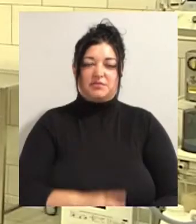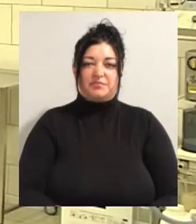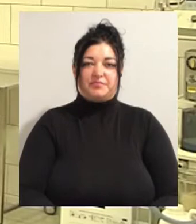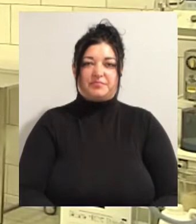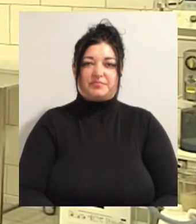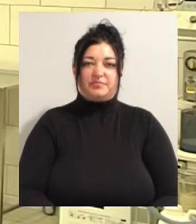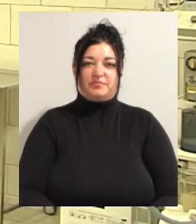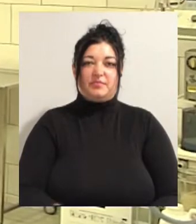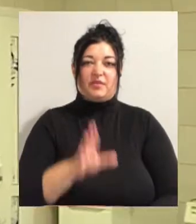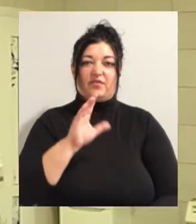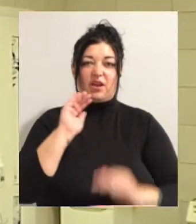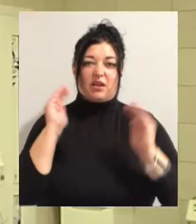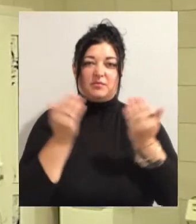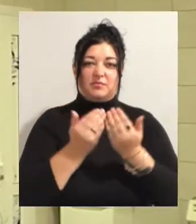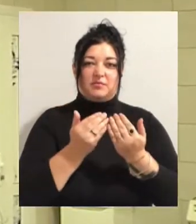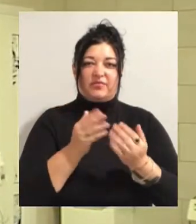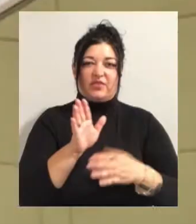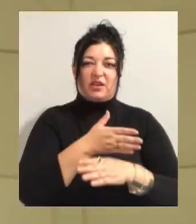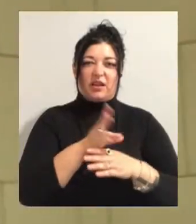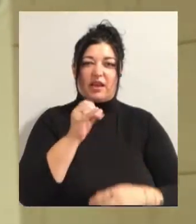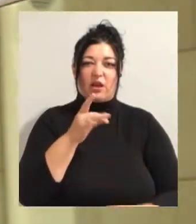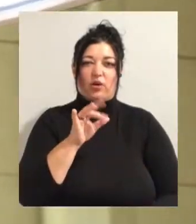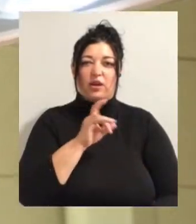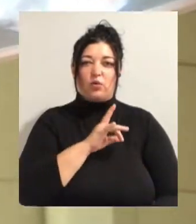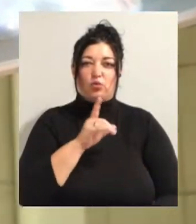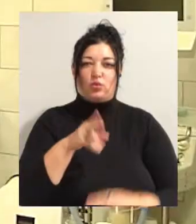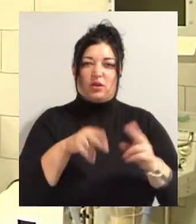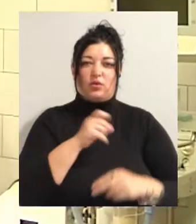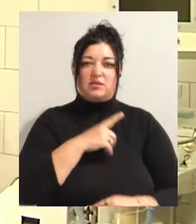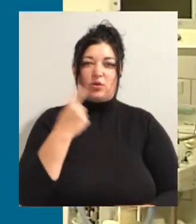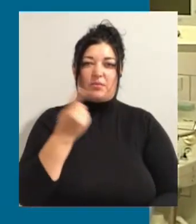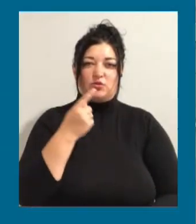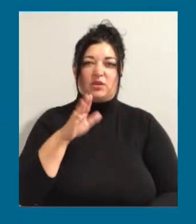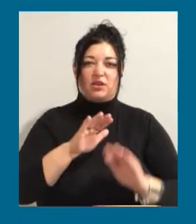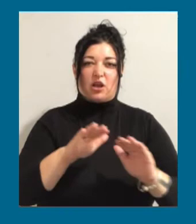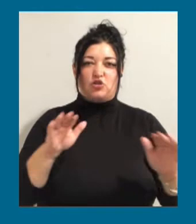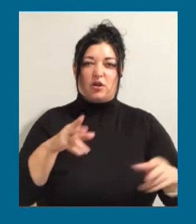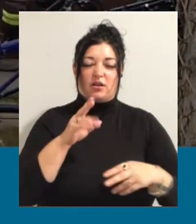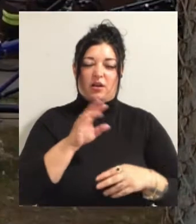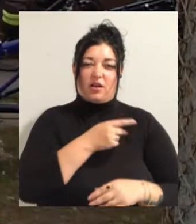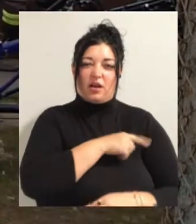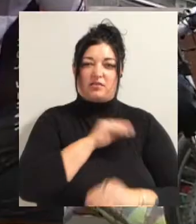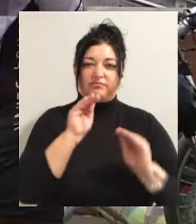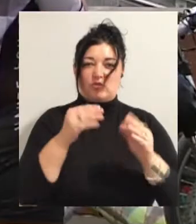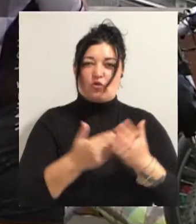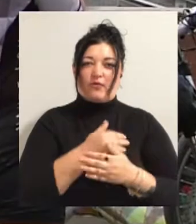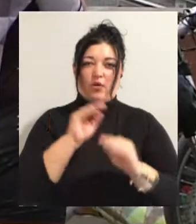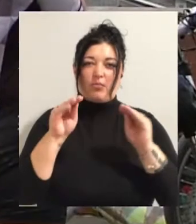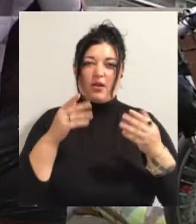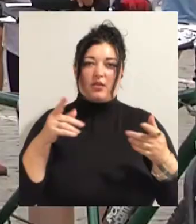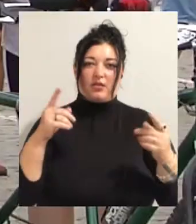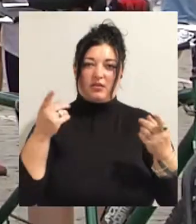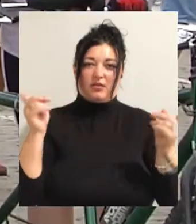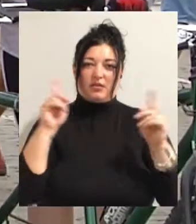реанімаційному відділенні нейрохірургії Одеської обласної дитячої лікарні встановили нове обладнання. Шостий велопробіг на